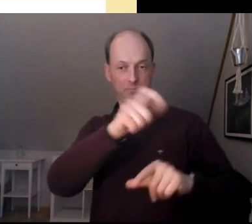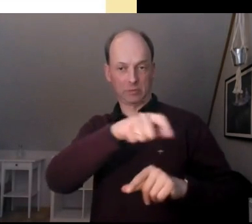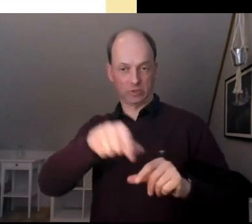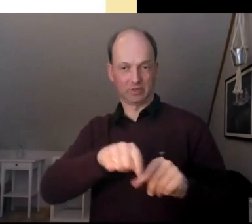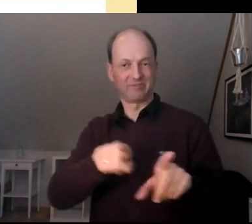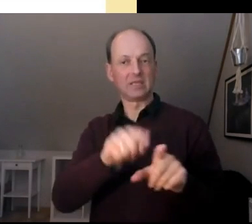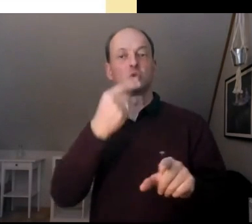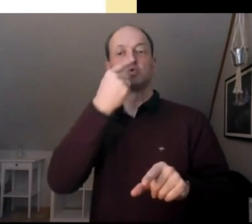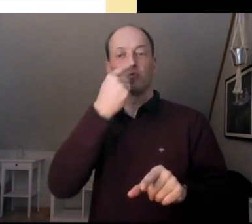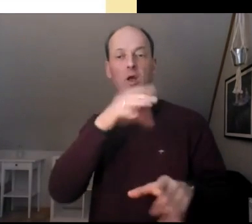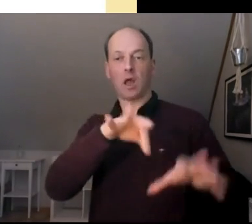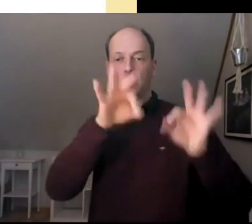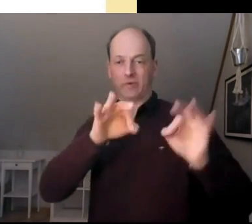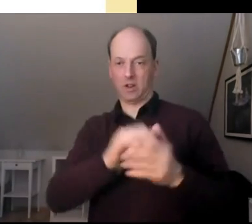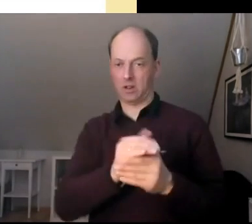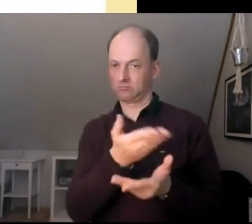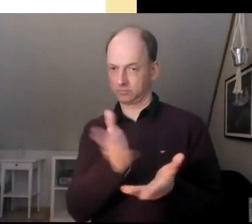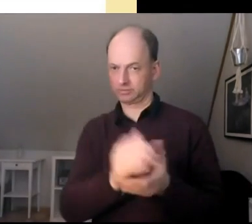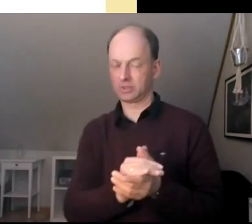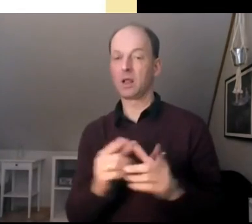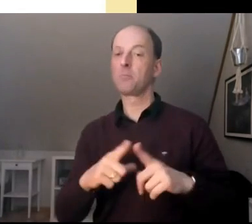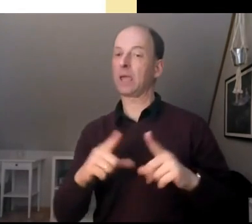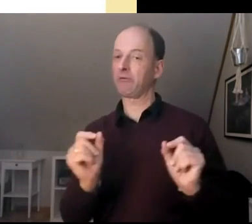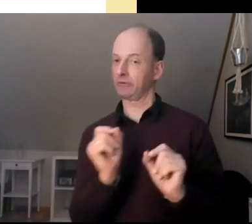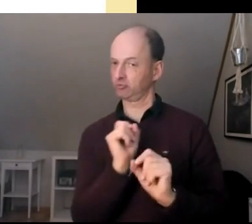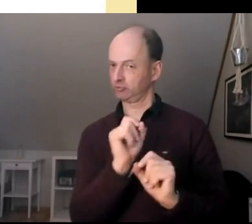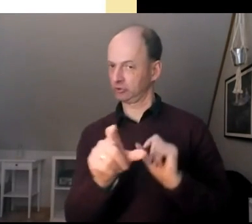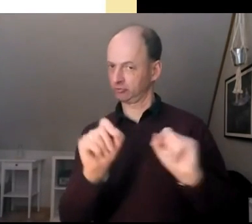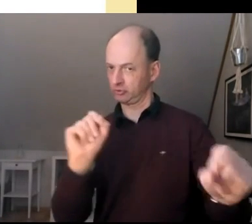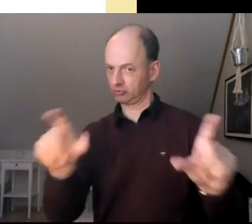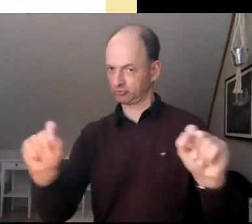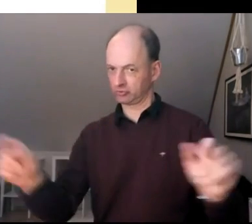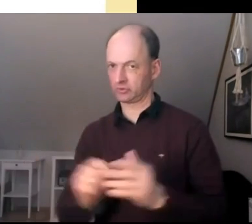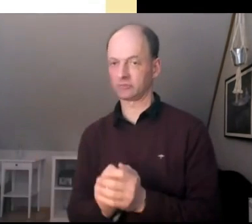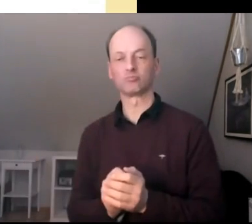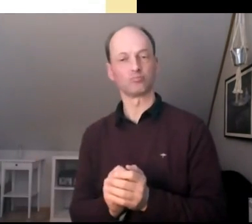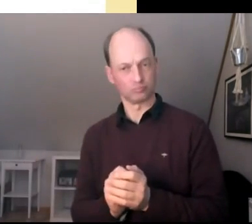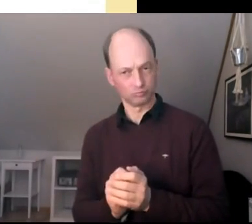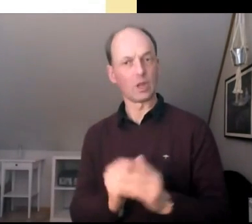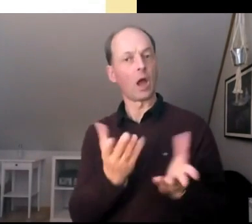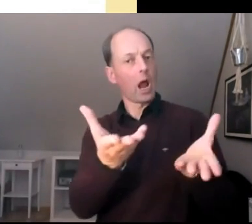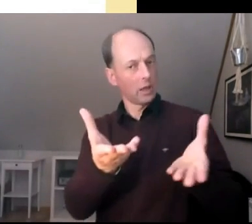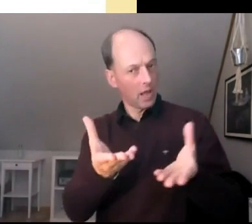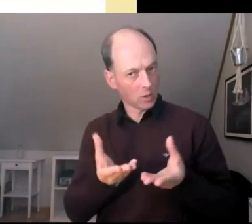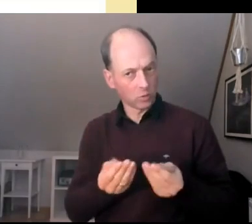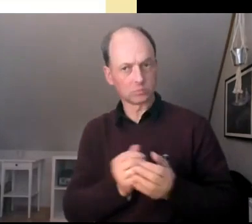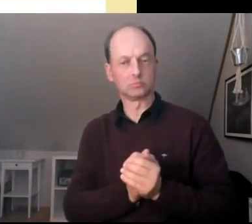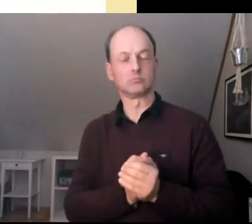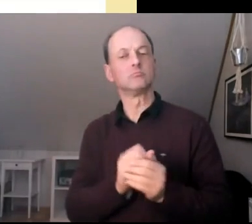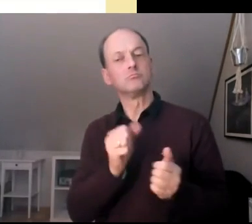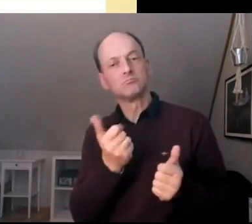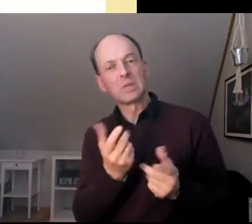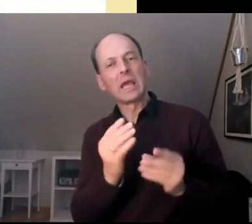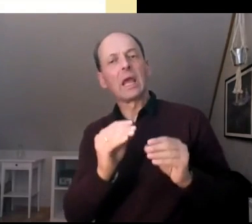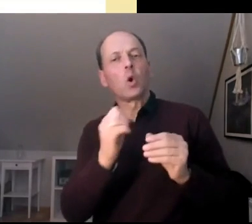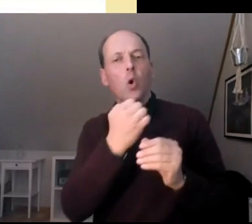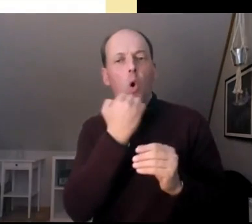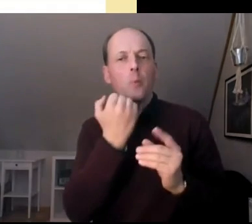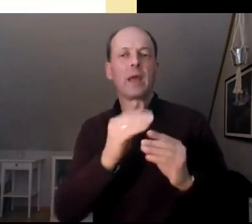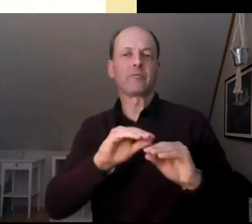Einladung teilzunehmen. Und da wurden auch ein paar Daten abgefragt. Welches Geschlecht haben sie? Wie alt sind sie?